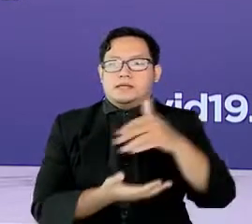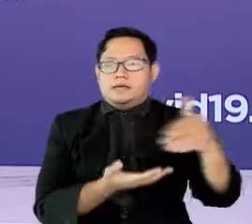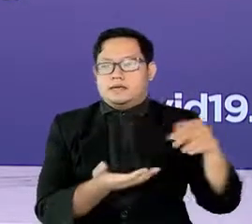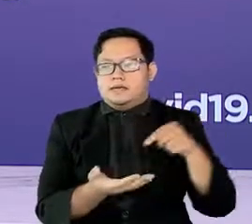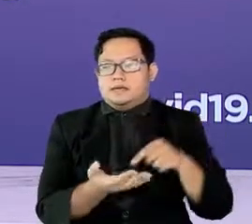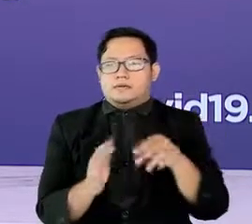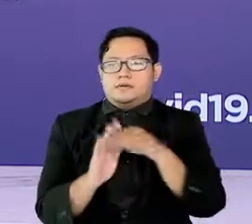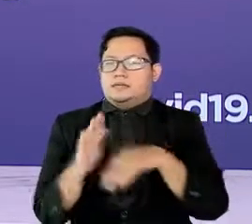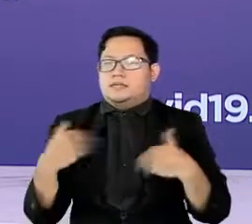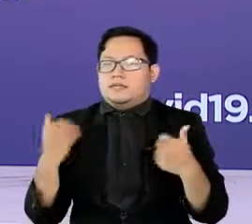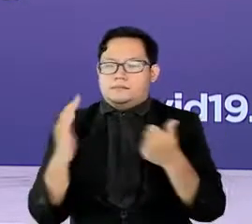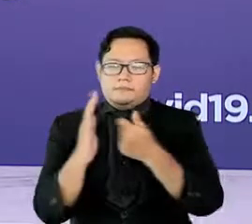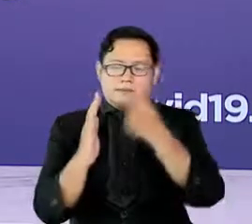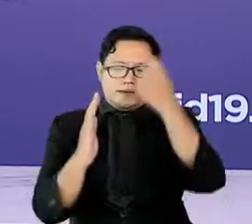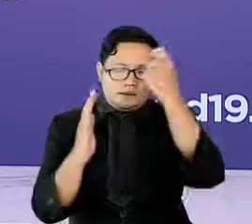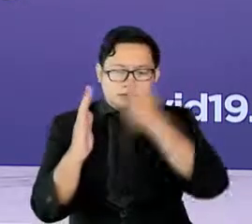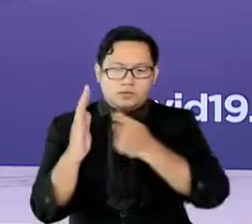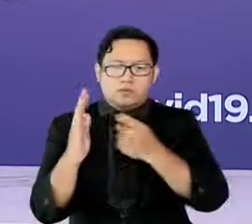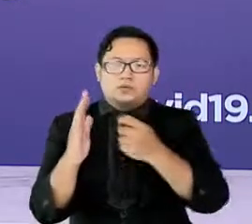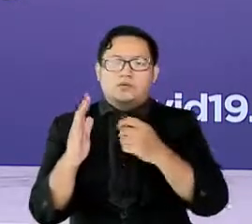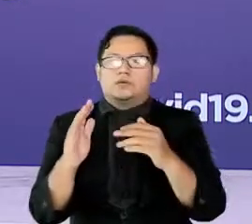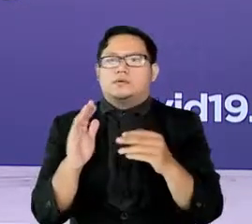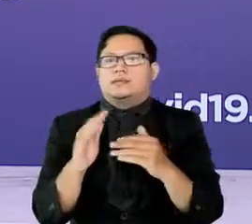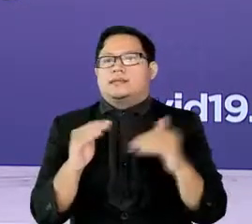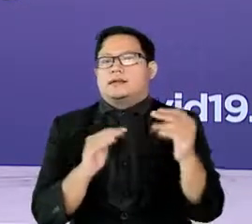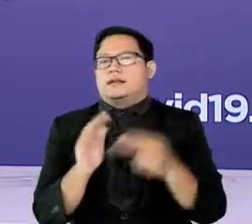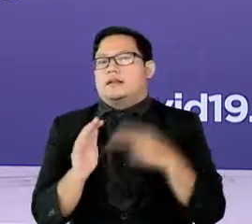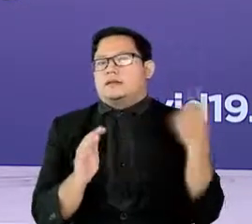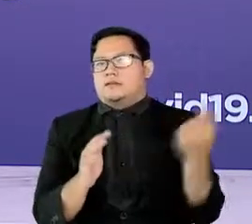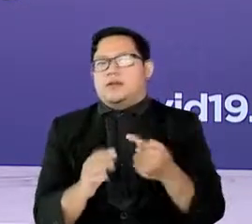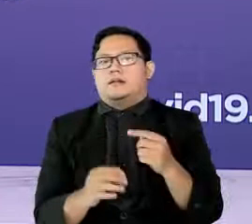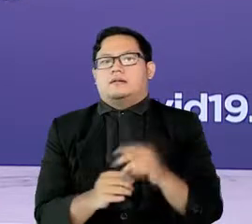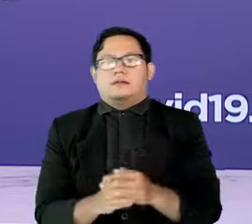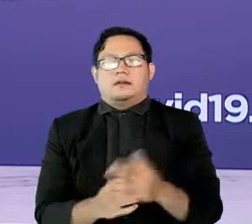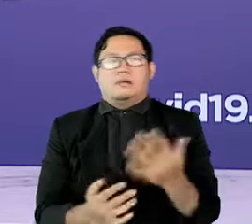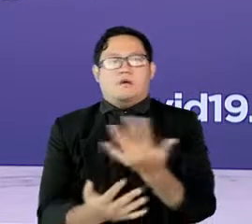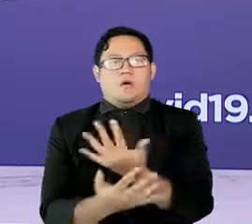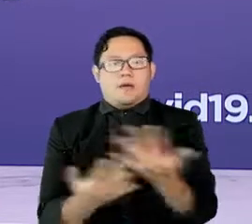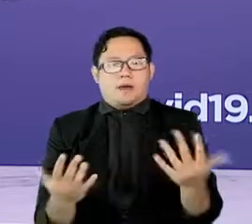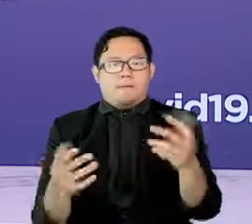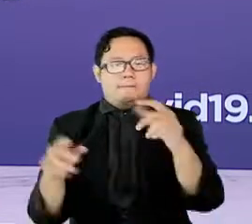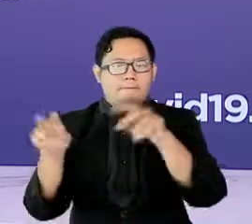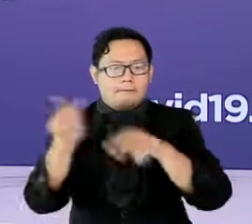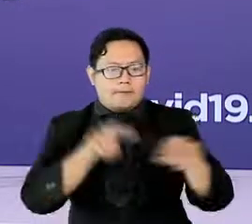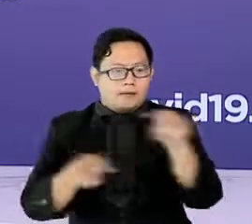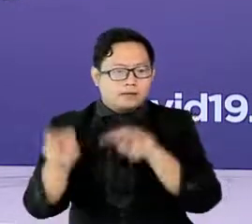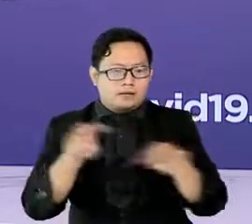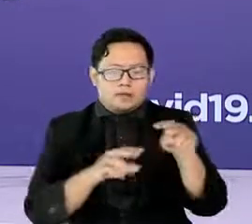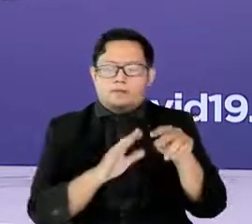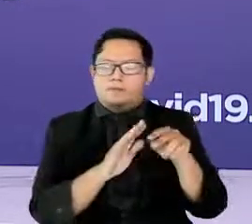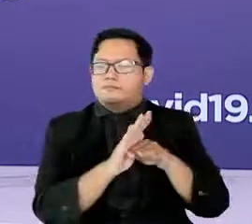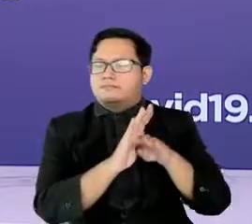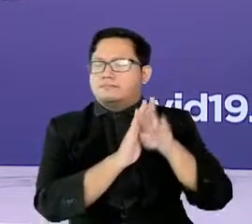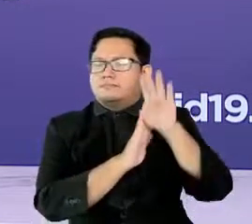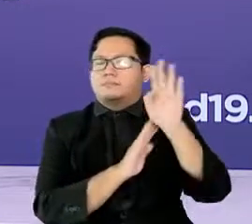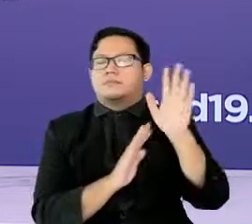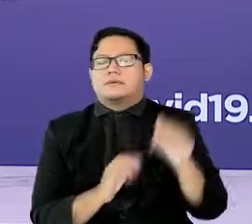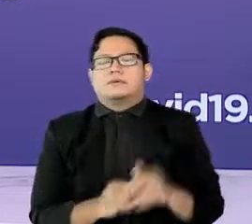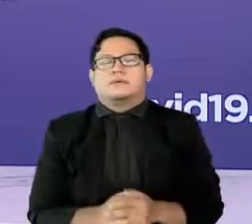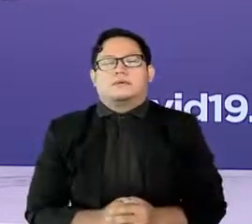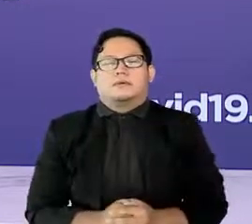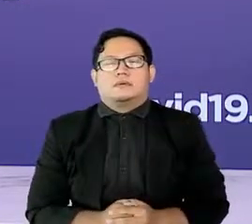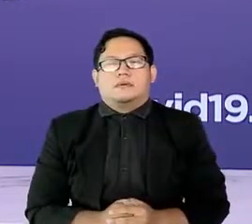kesehatan tingkat nasional, terlihat terus terjadi peningkatan jumlah orang yang dipantau. Hal ini sejalan dengan upaya